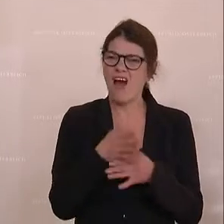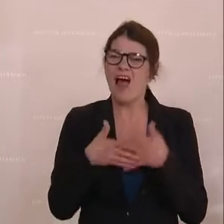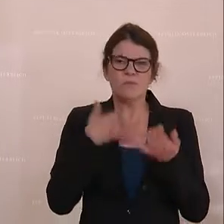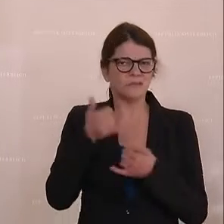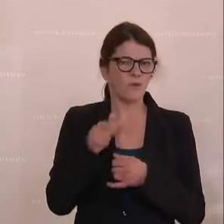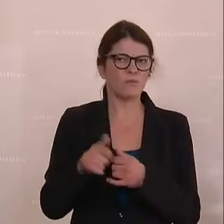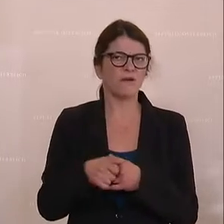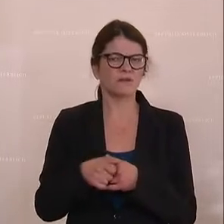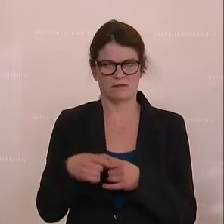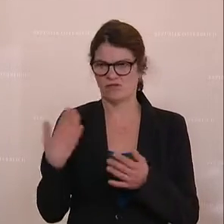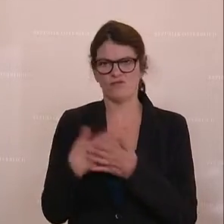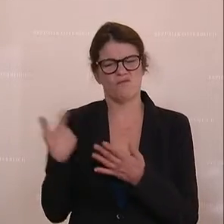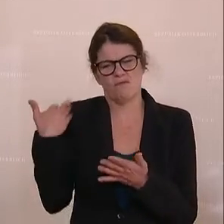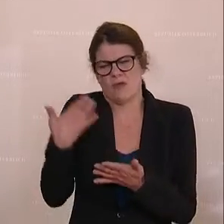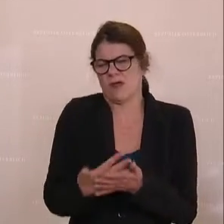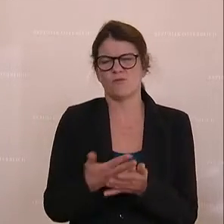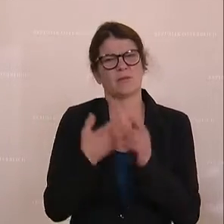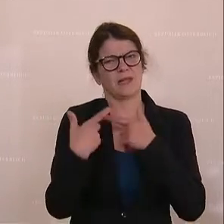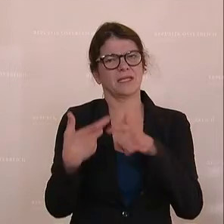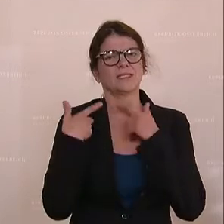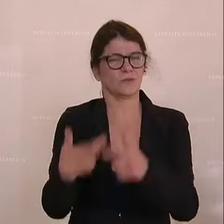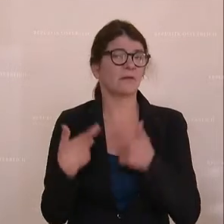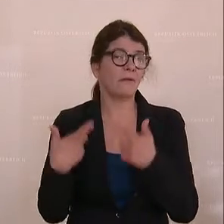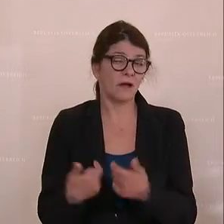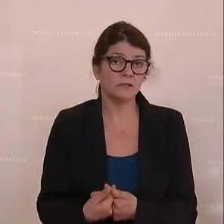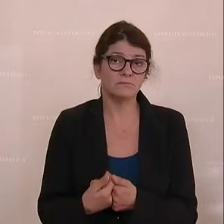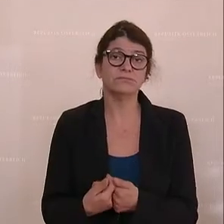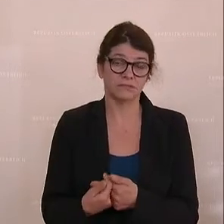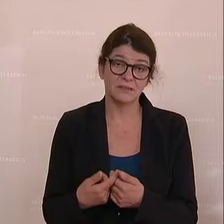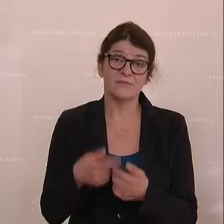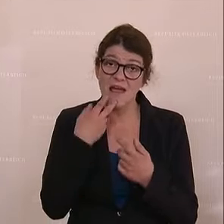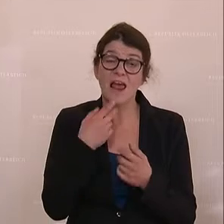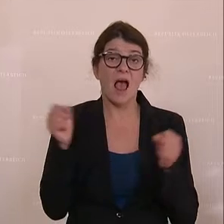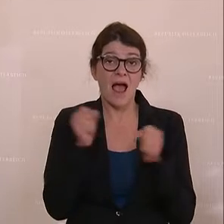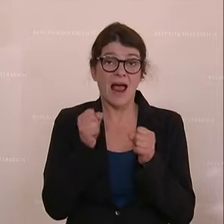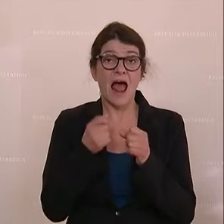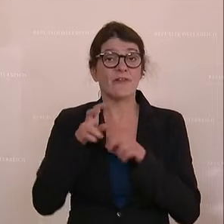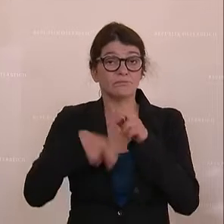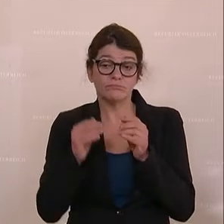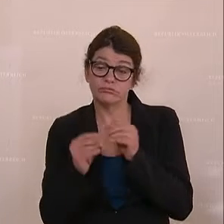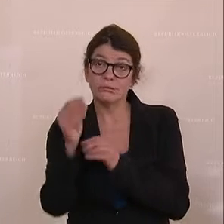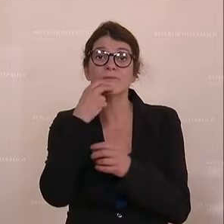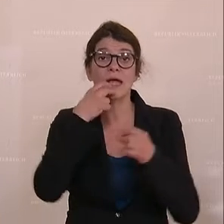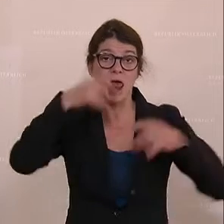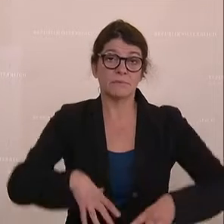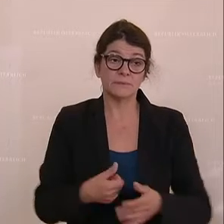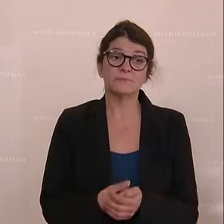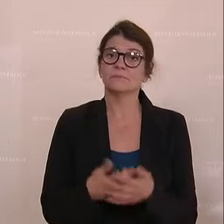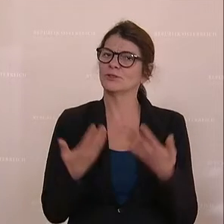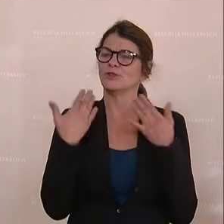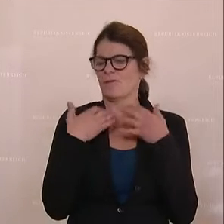Jahrhundert lang, ist die Debatte rund um die Abschaffung der kalten Progression ein fixer Bestandteil des